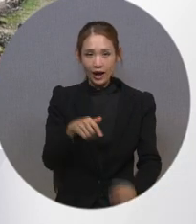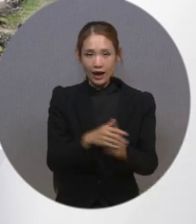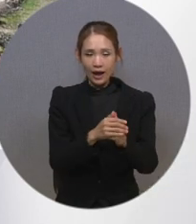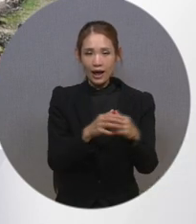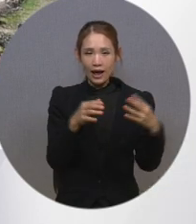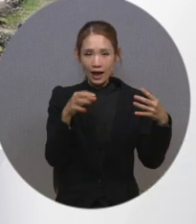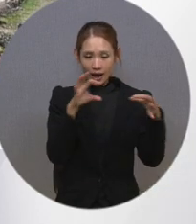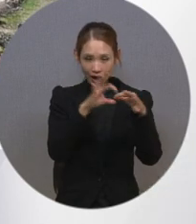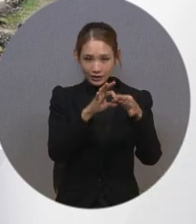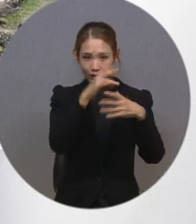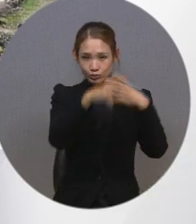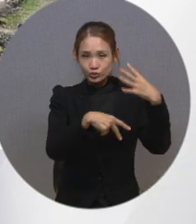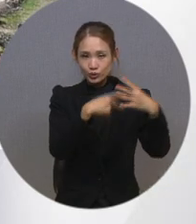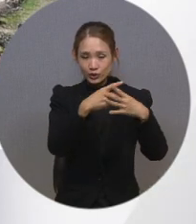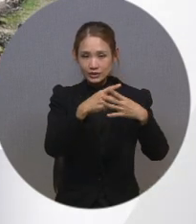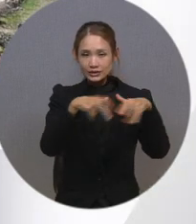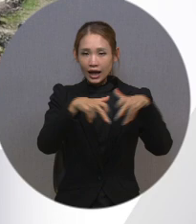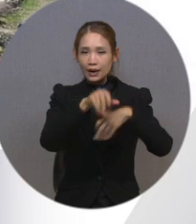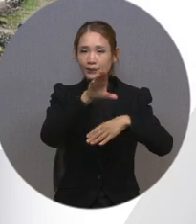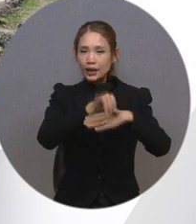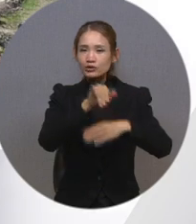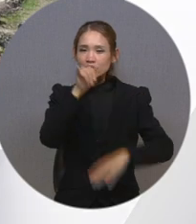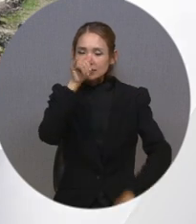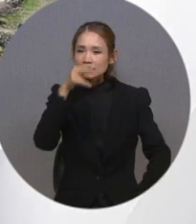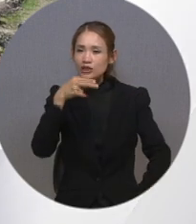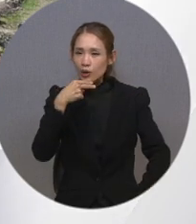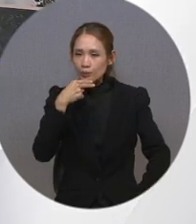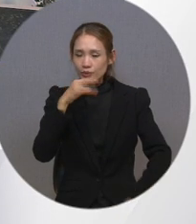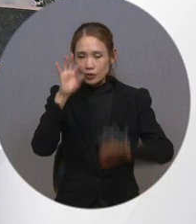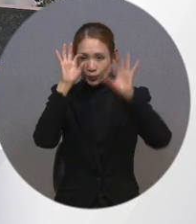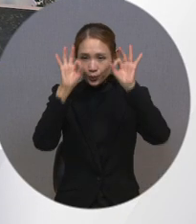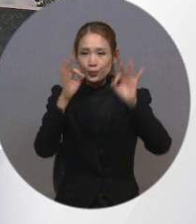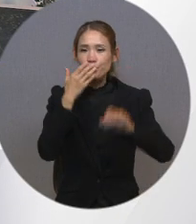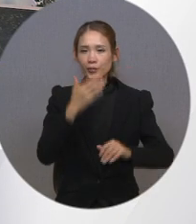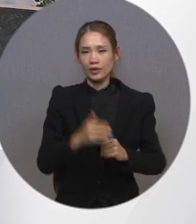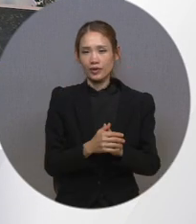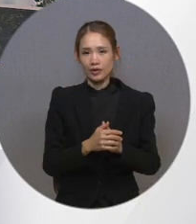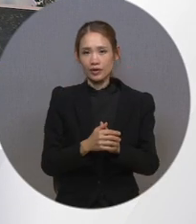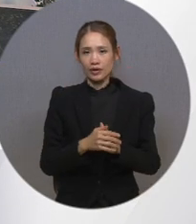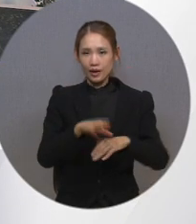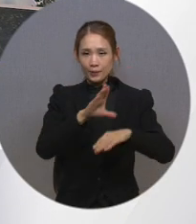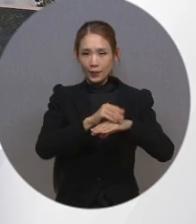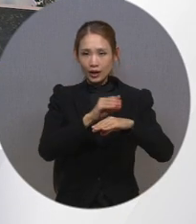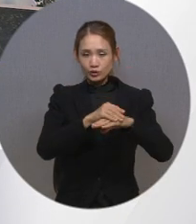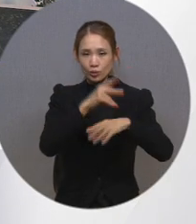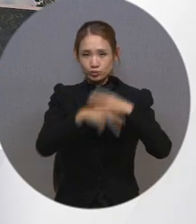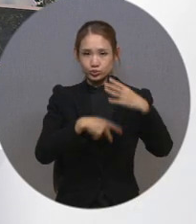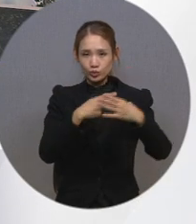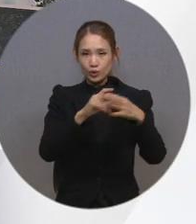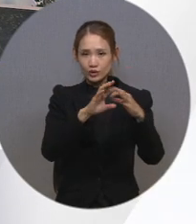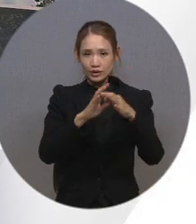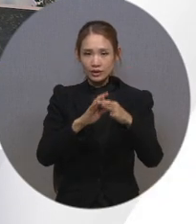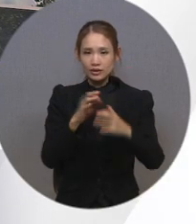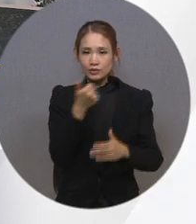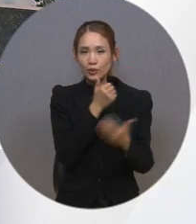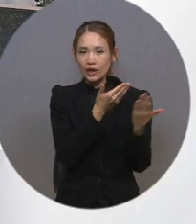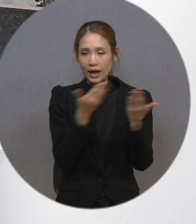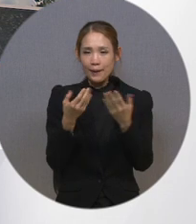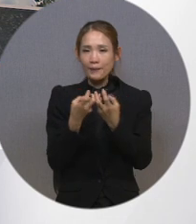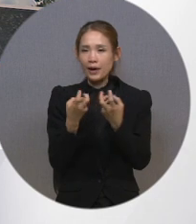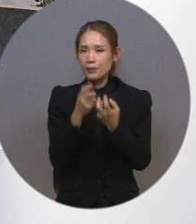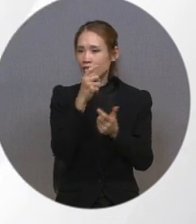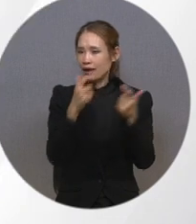프로그램의 장애인 방송 제공 여부를 안내받을 수 있으며, 방송사나 프로그램에 따라 안내 방식이 다를 수 있습니다.